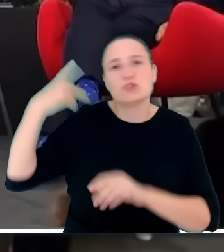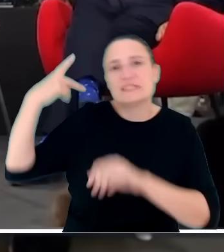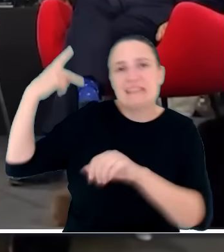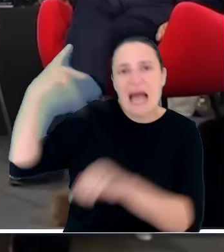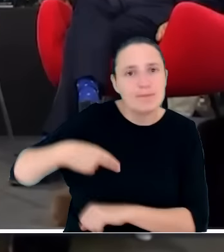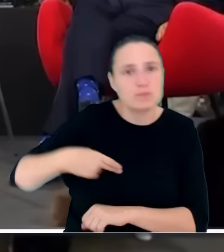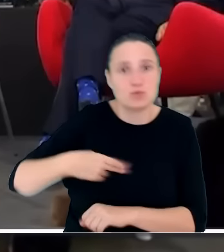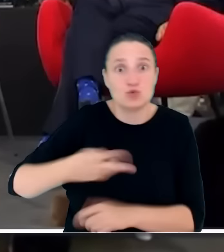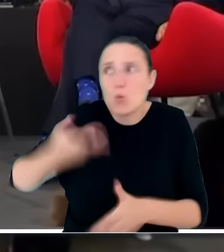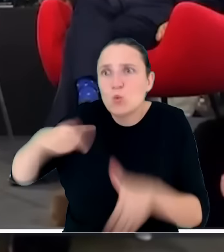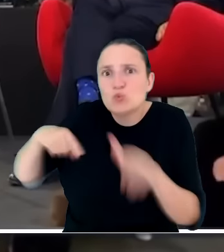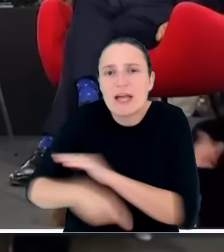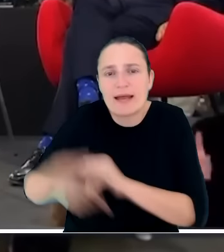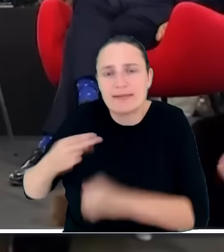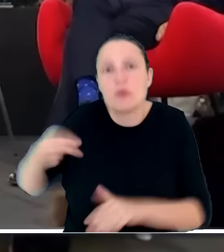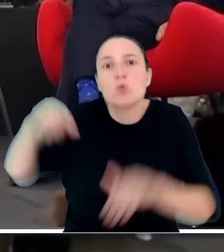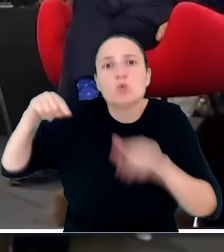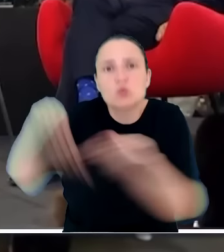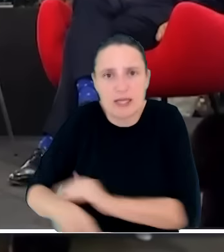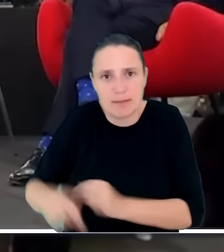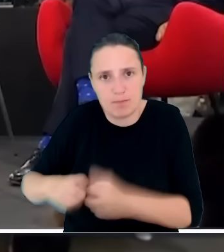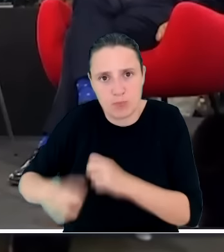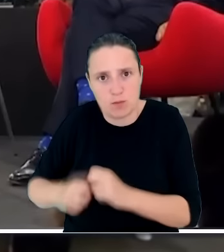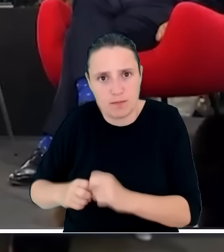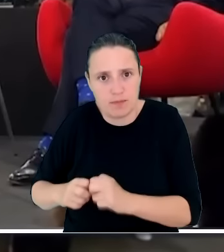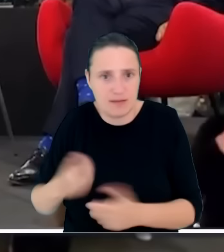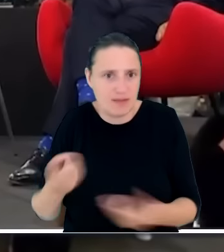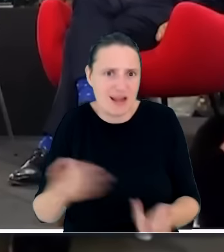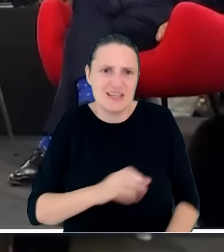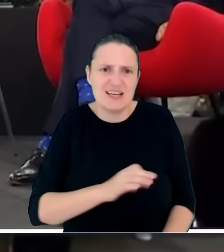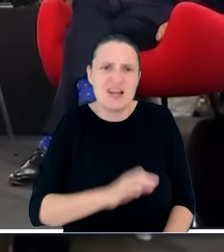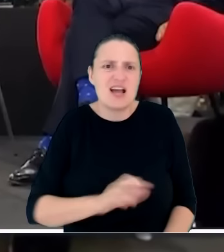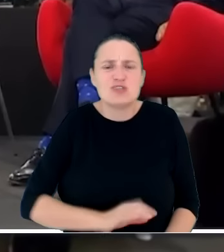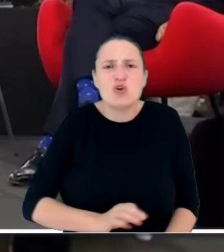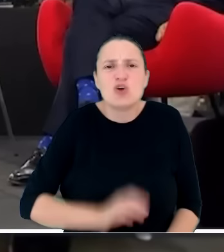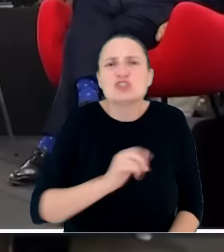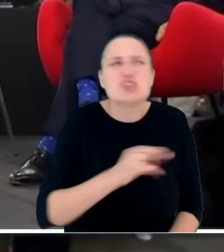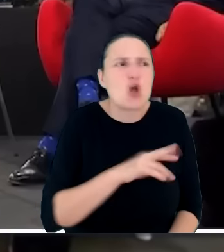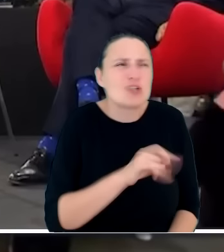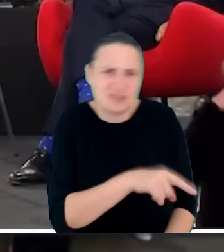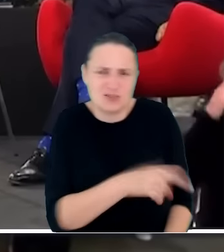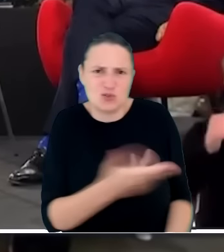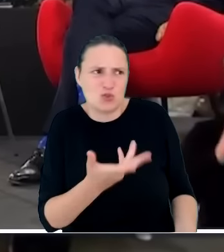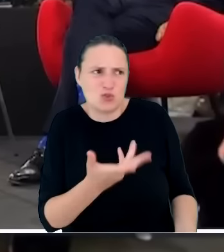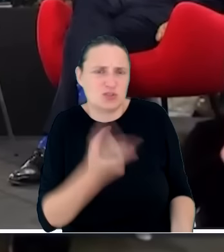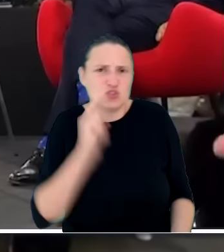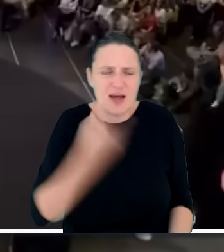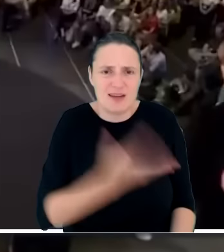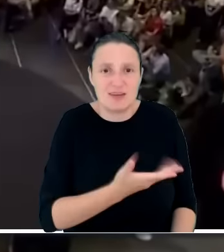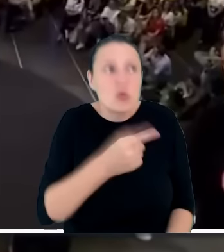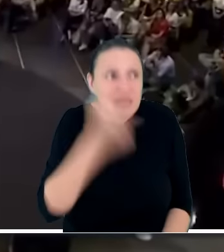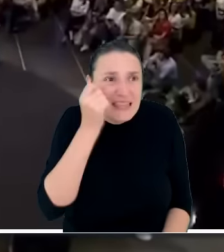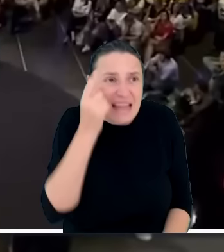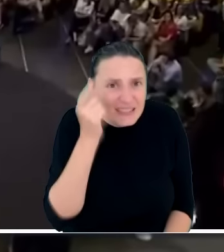ucieczka od tematu. To jest tak naprawdę w wykonaniu Sikorskiego, przepraszam, ale farsa. Radosław Sikorski jest zbyt inteligentnym człowiekiem, żeby nie